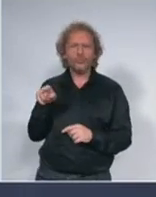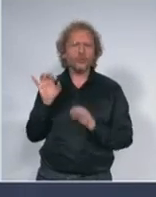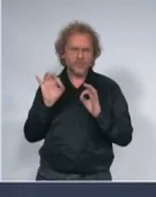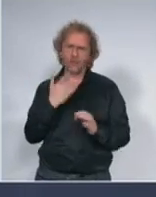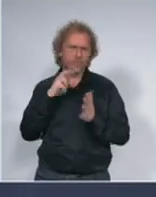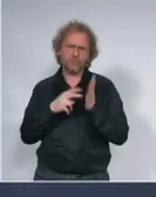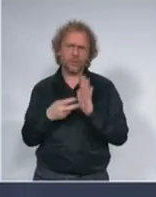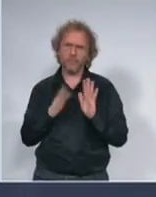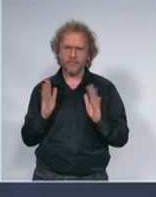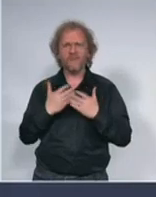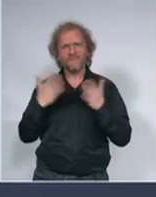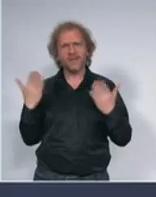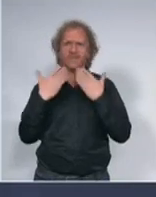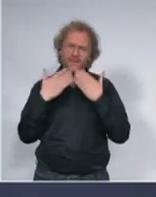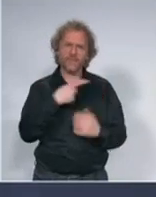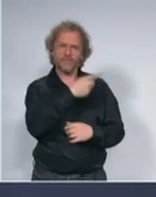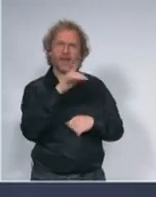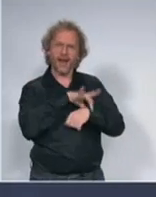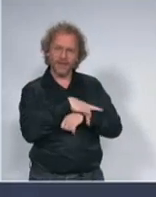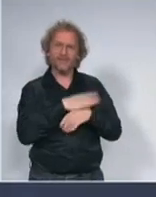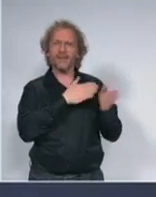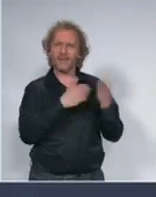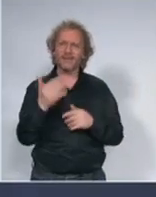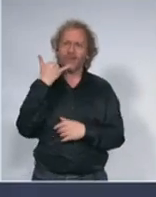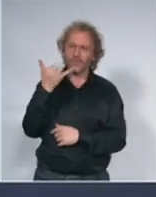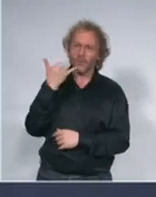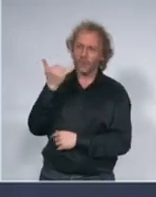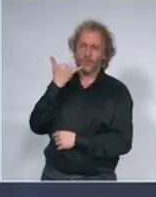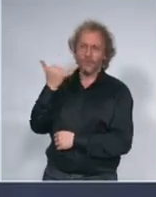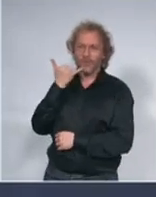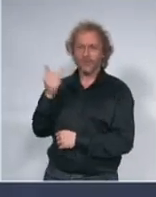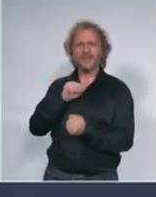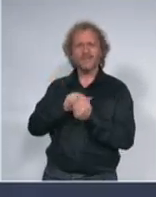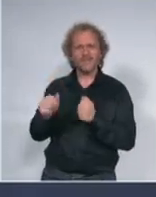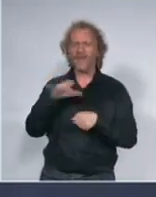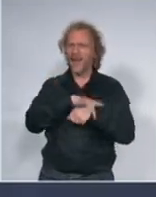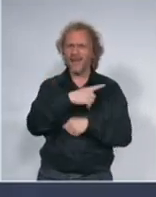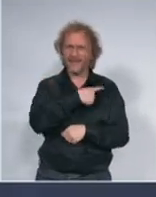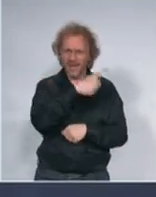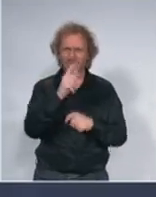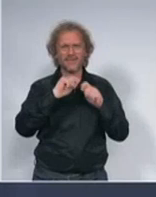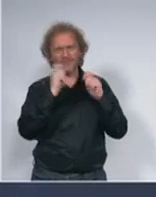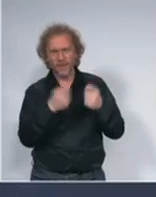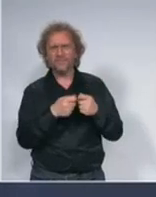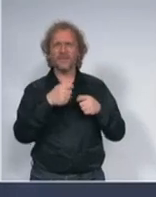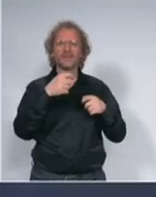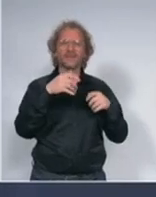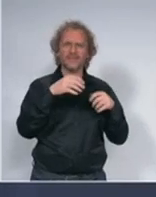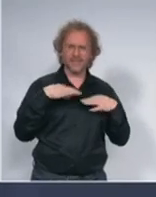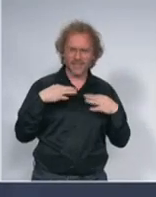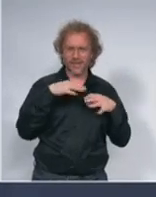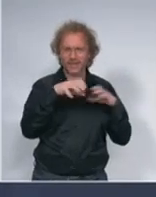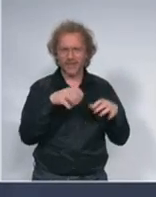zahvalnost i naši doktori medicinske sestre svo osoblje koje na ovom radi svi lekarski timovi su fenomenalni zaista